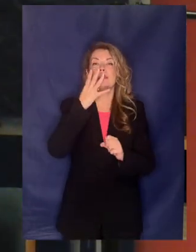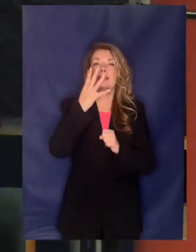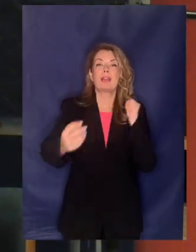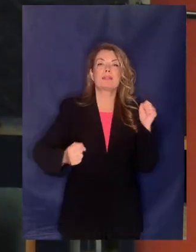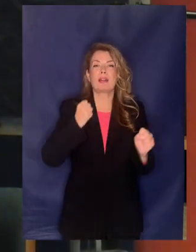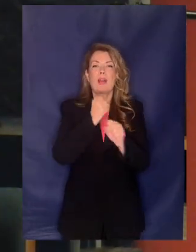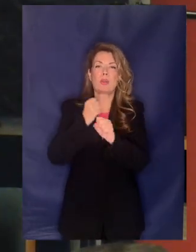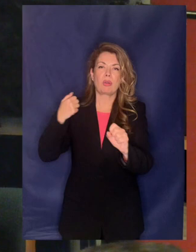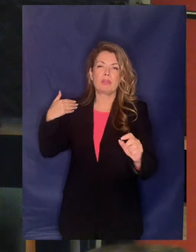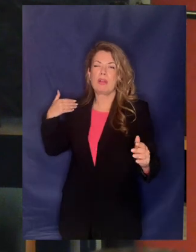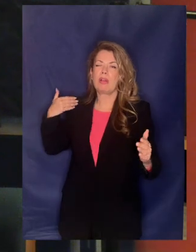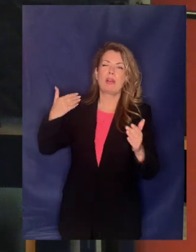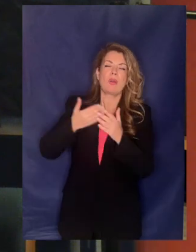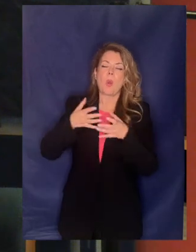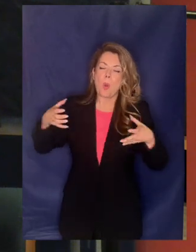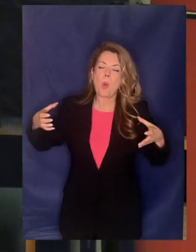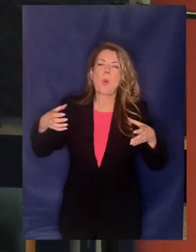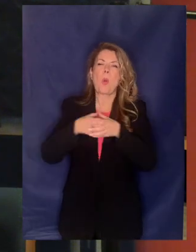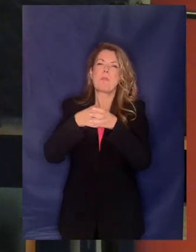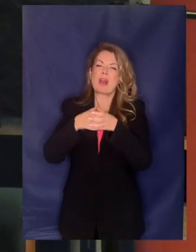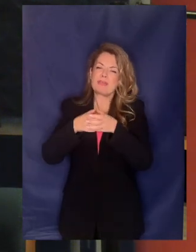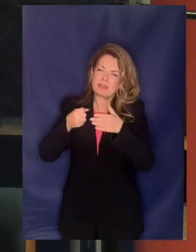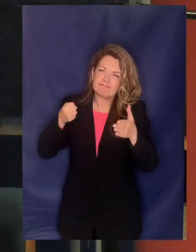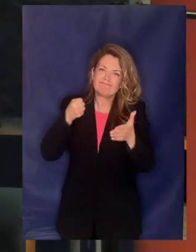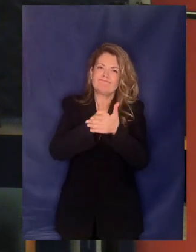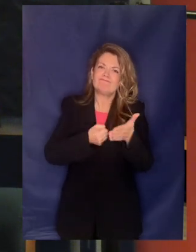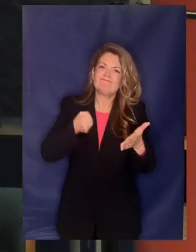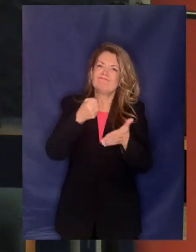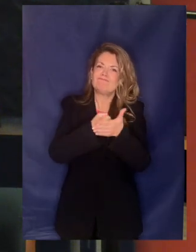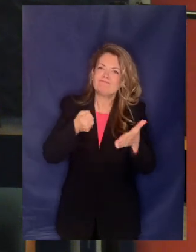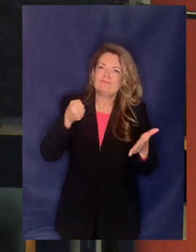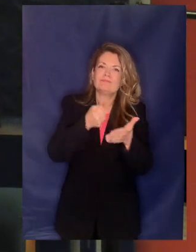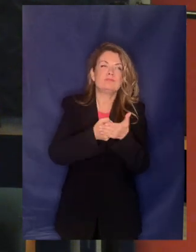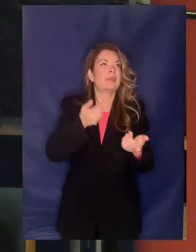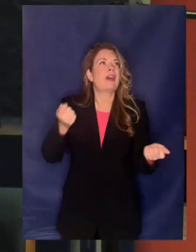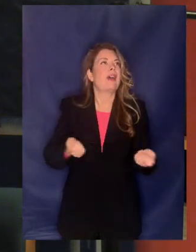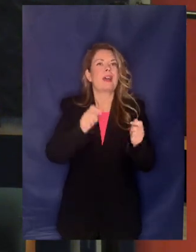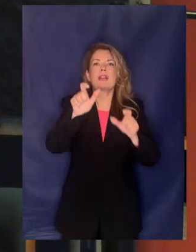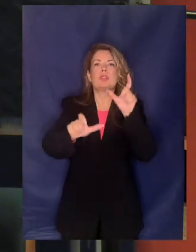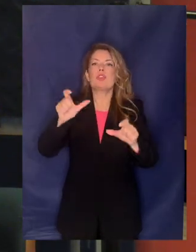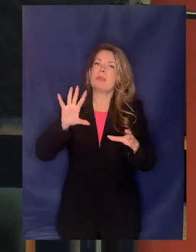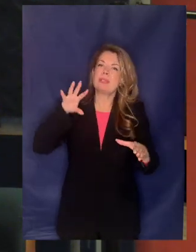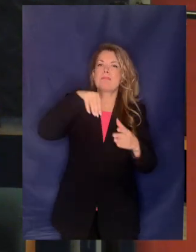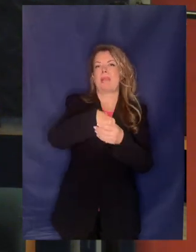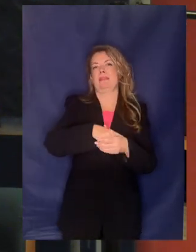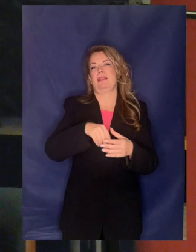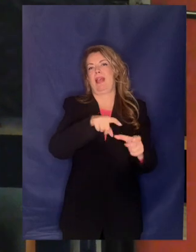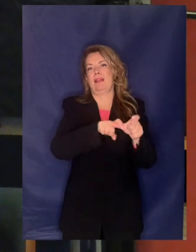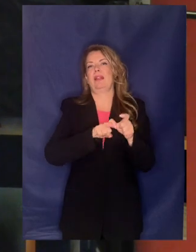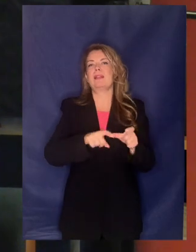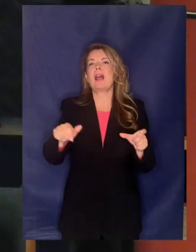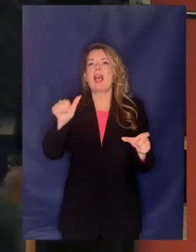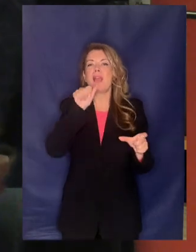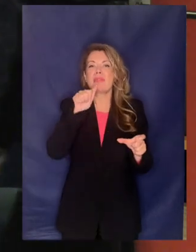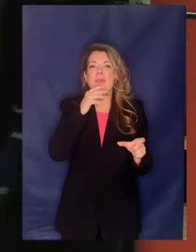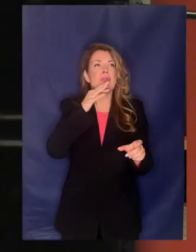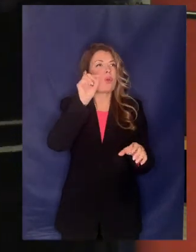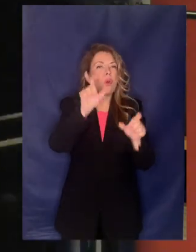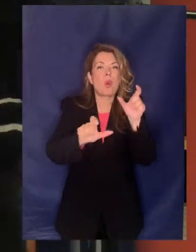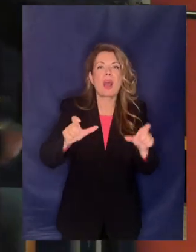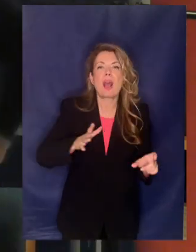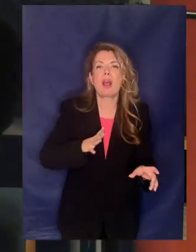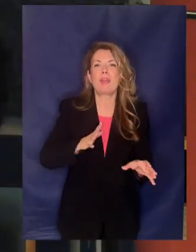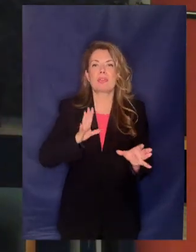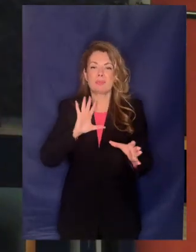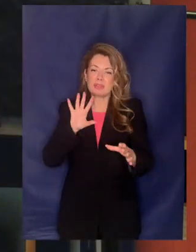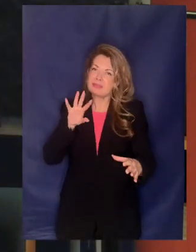είναι μια συλλογική προσπάθεια όλων των εργαζομένων σε ΕΔΑΠ ανθρώπων που βρίσκονται στον